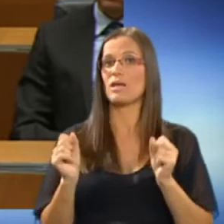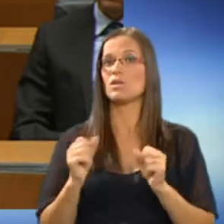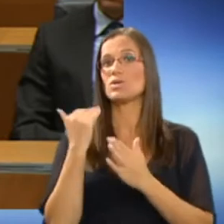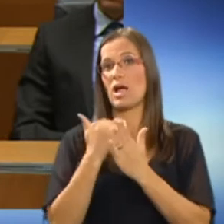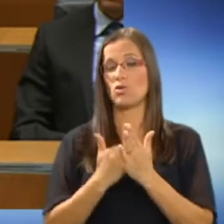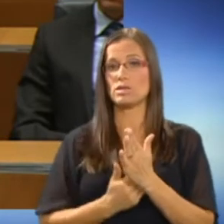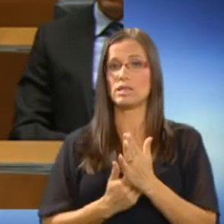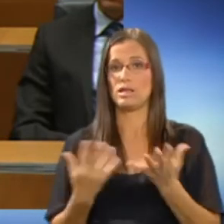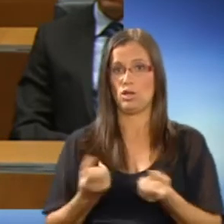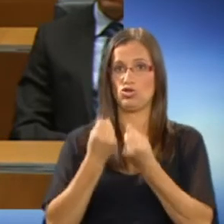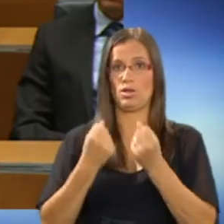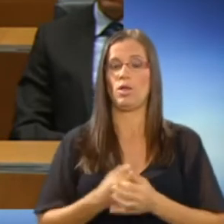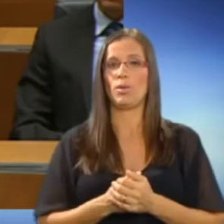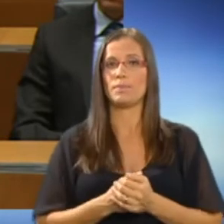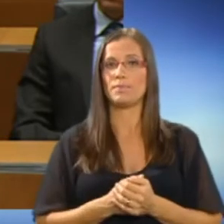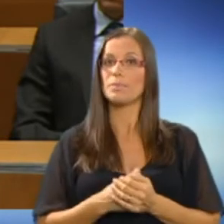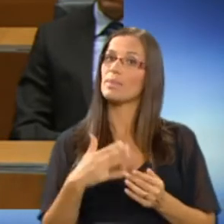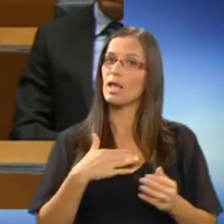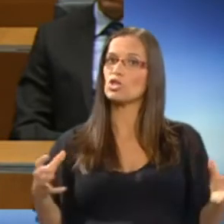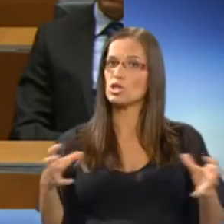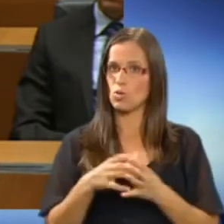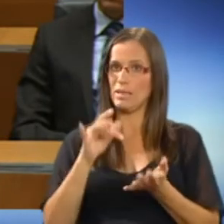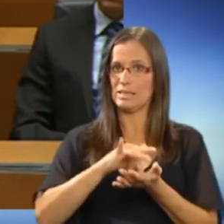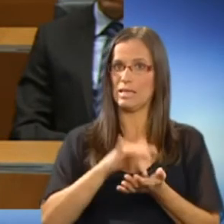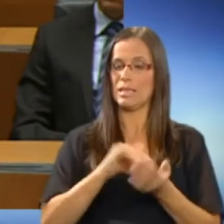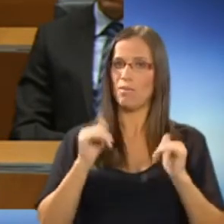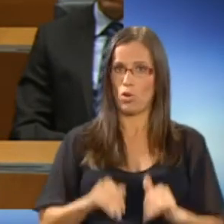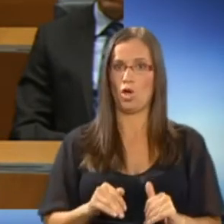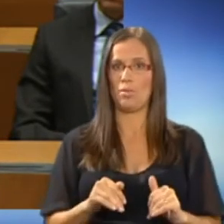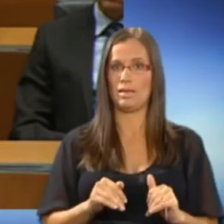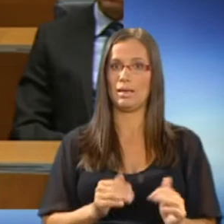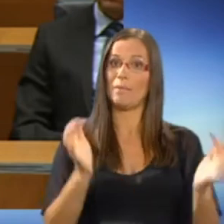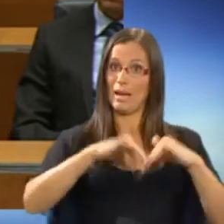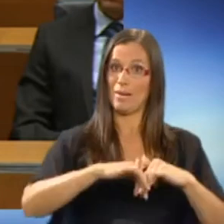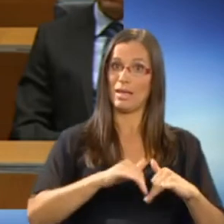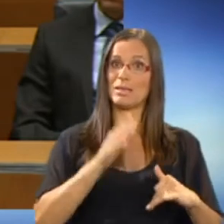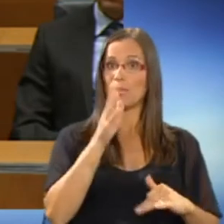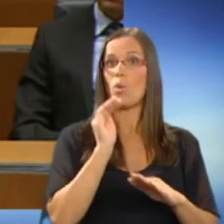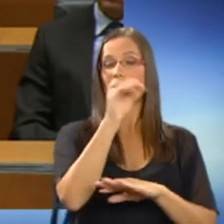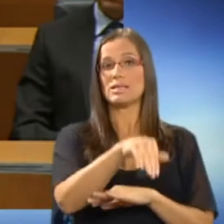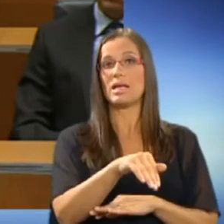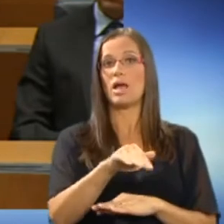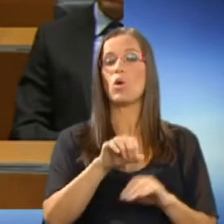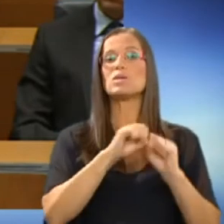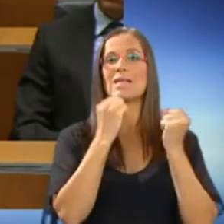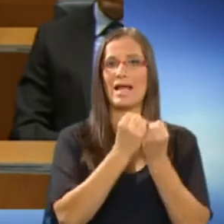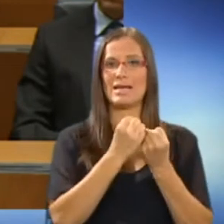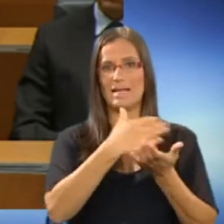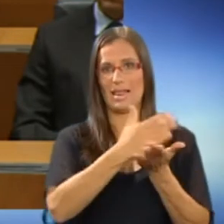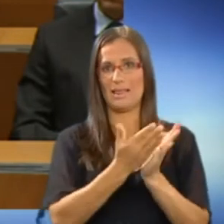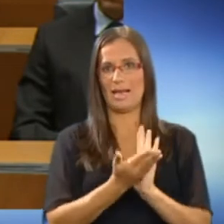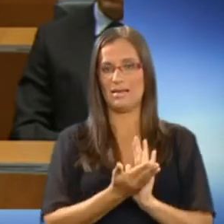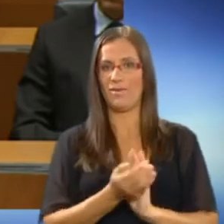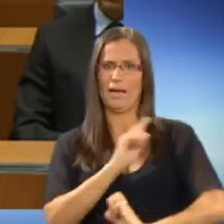zakonskih rešitev. Naši skupnici li morajo biti parlament, ki bo presegal strankarske delitve,